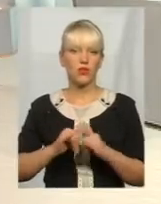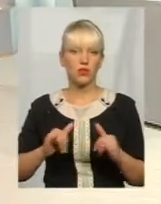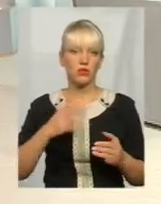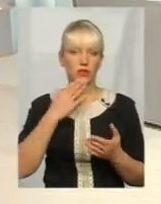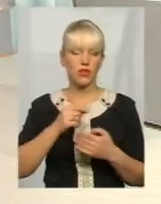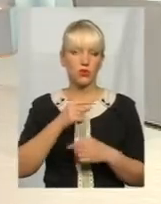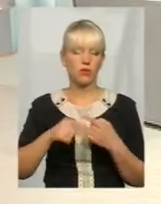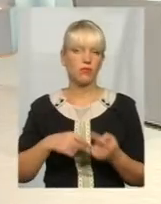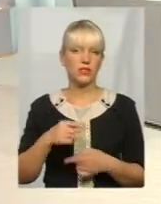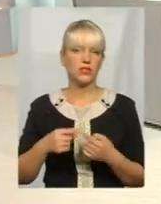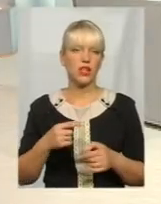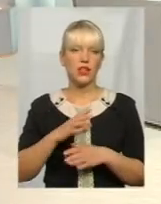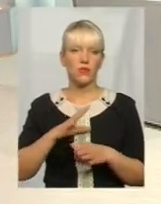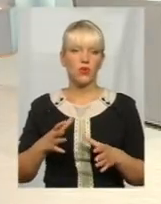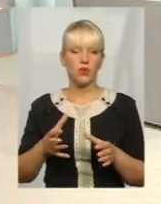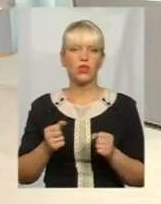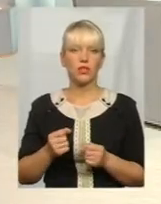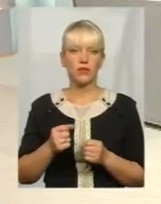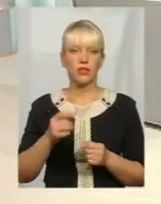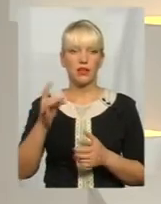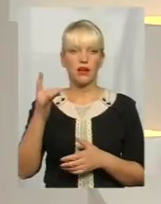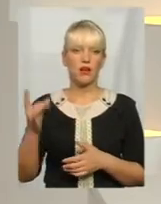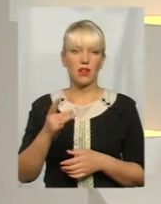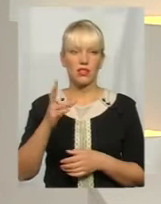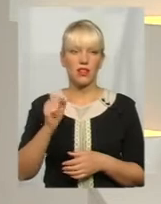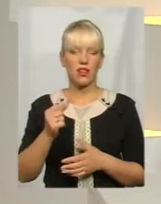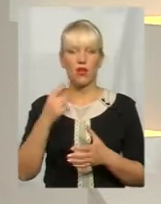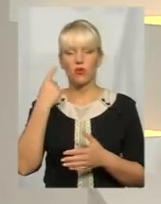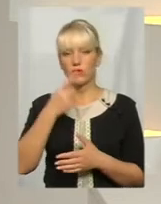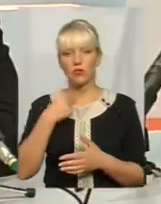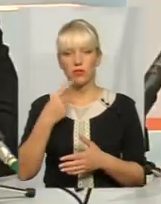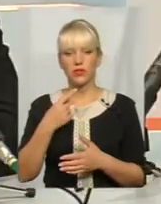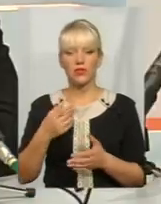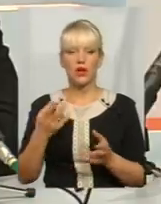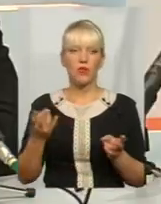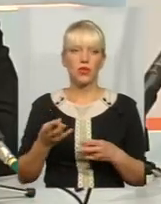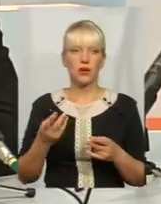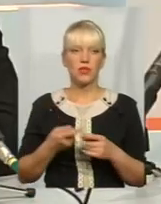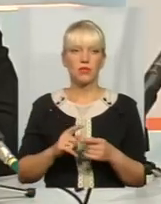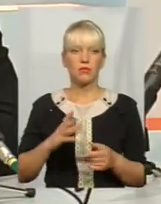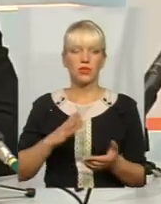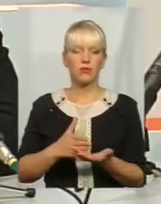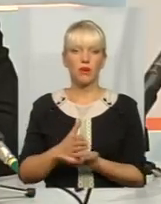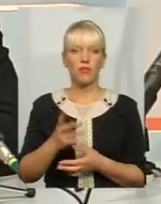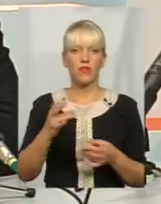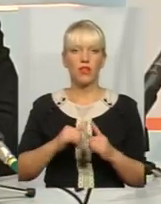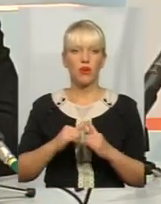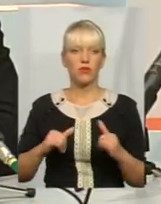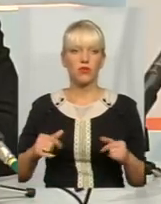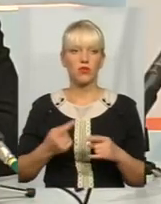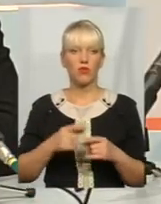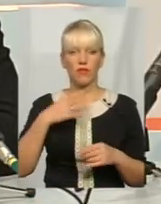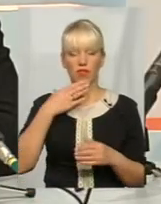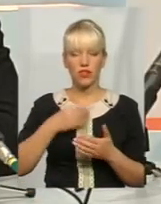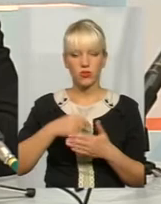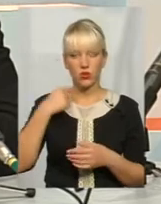бізнесу, не були отримані разово лише на особисті потреби, а, звичайно, були спрямовані на розвиток тої власної